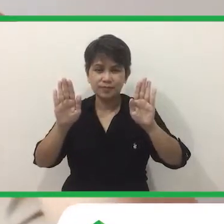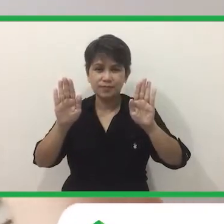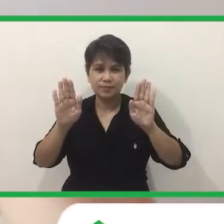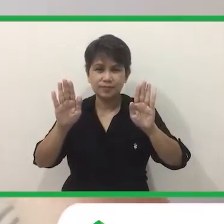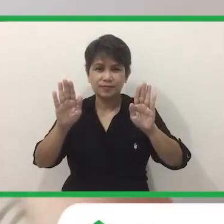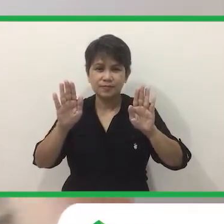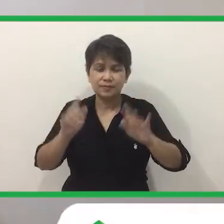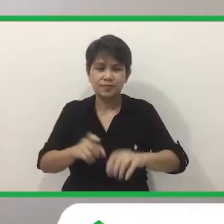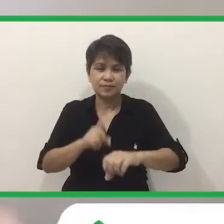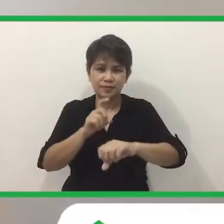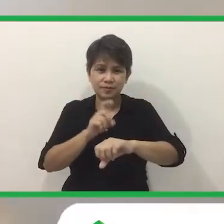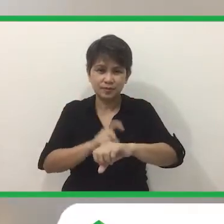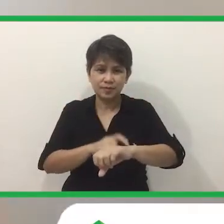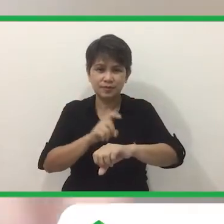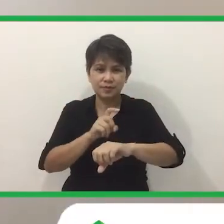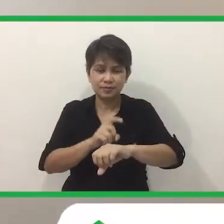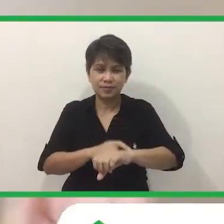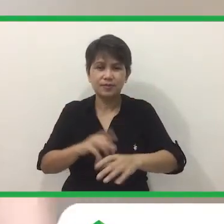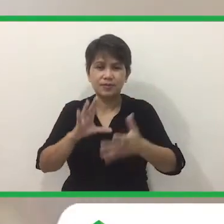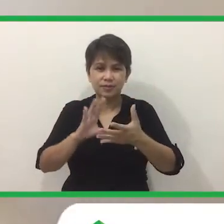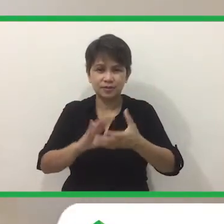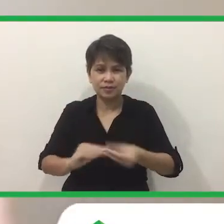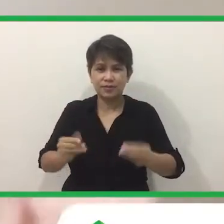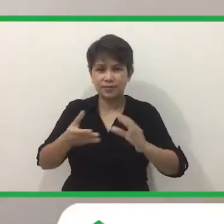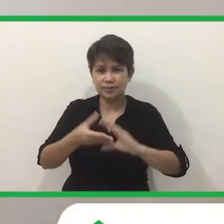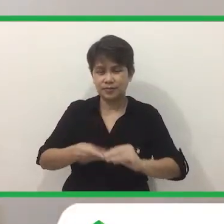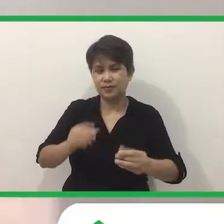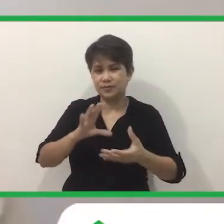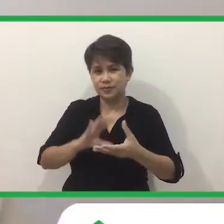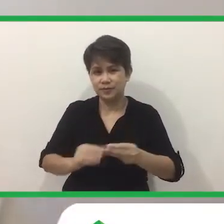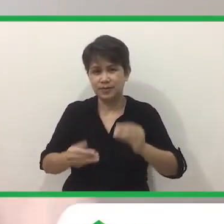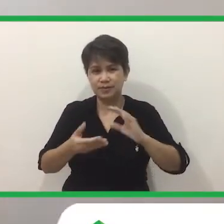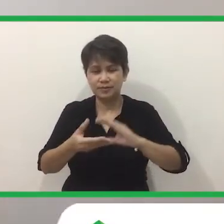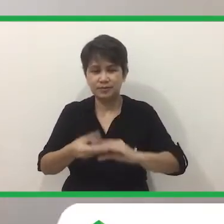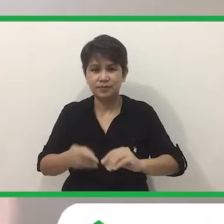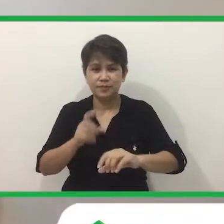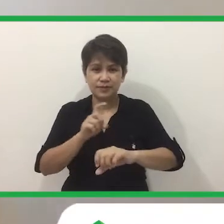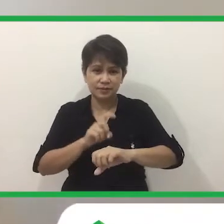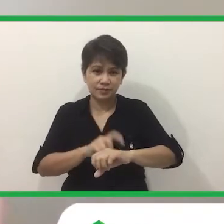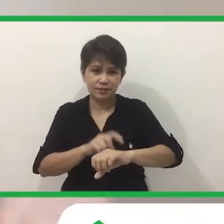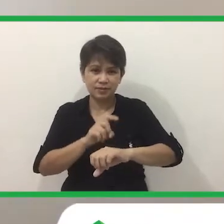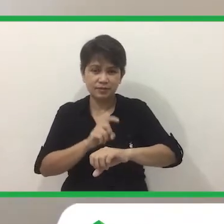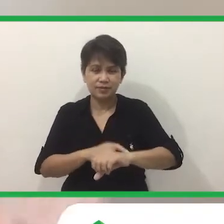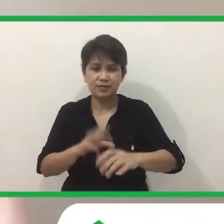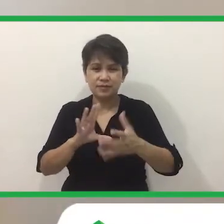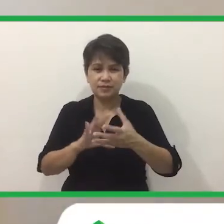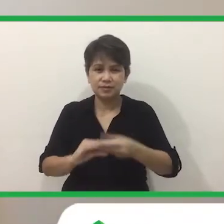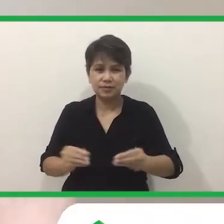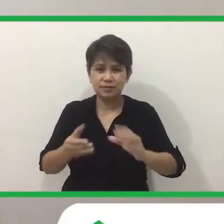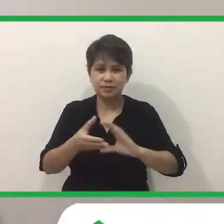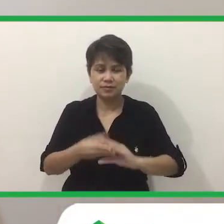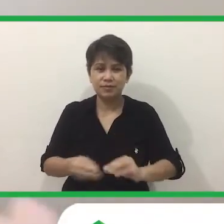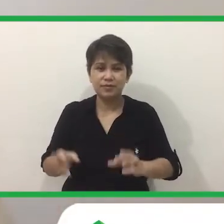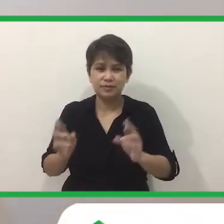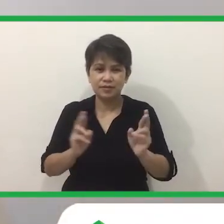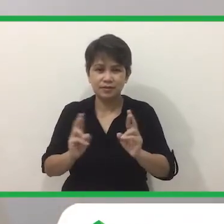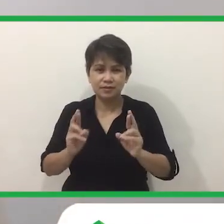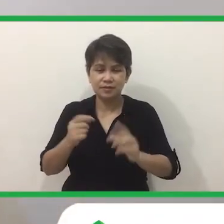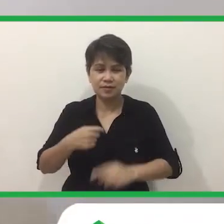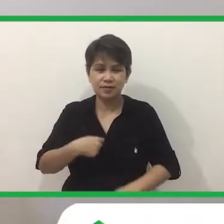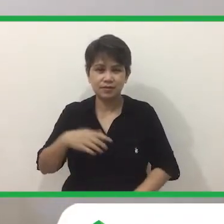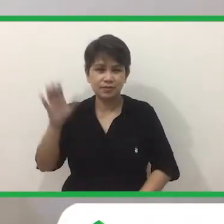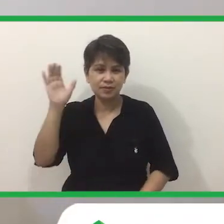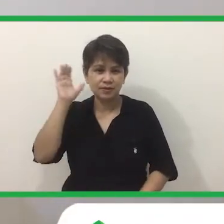ating buksan. Oras na ng kwentuhan, kwentuhan, kwentuhan. Oras na ng